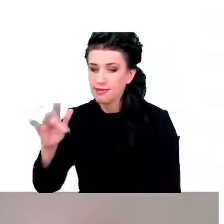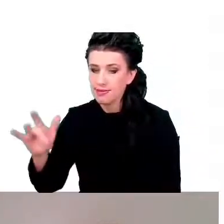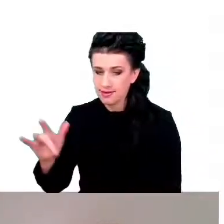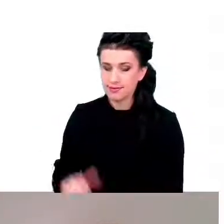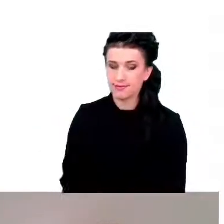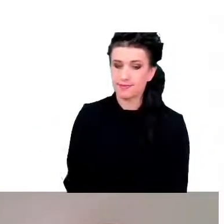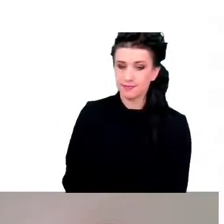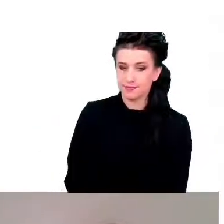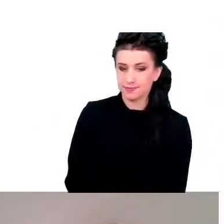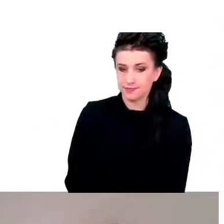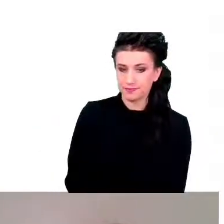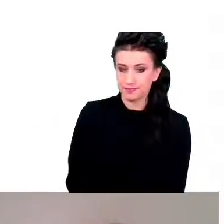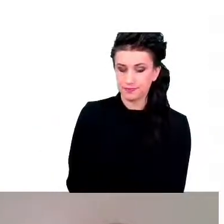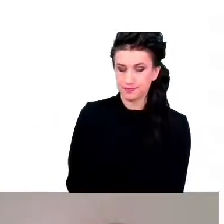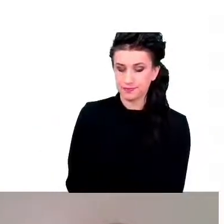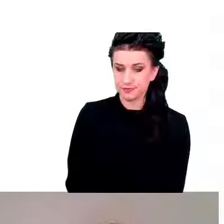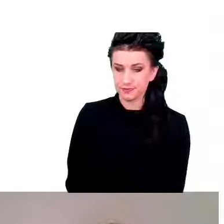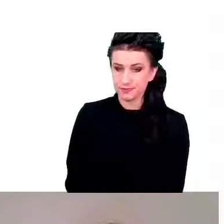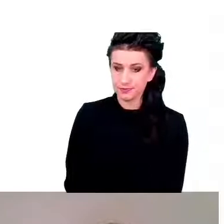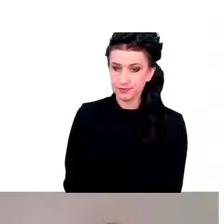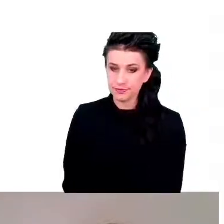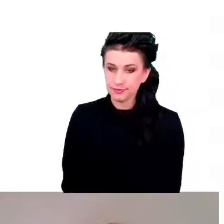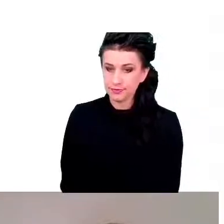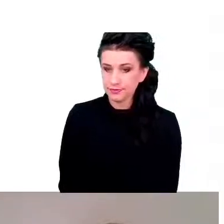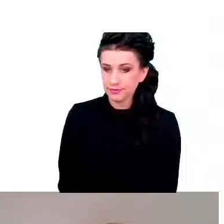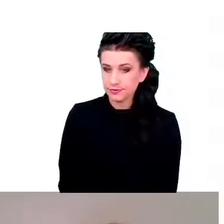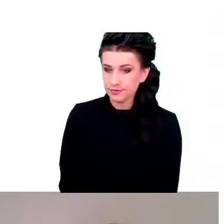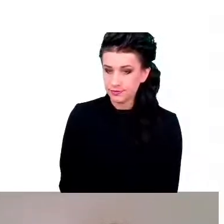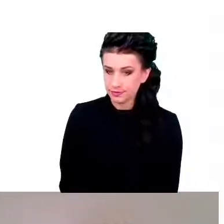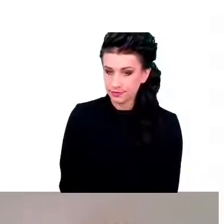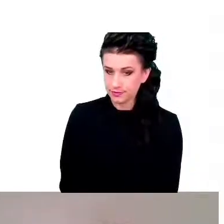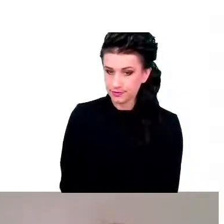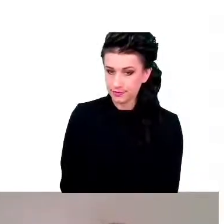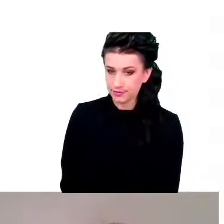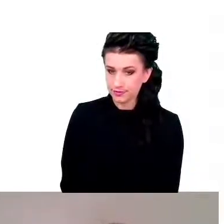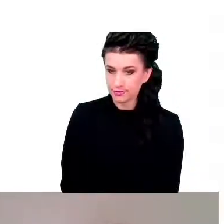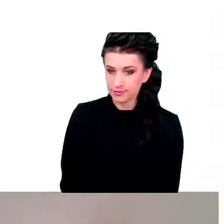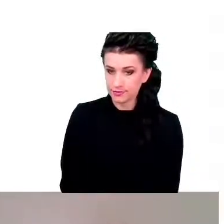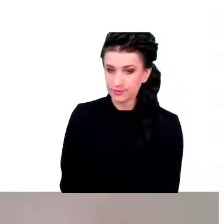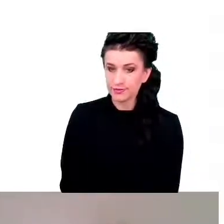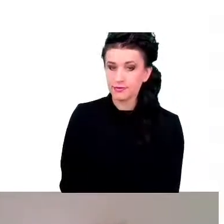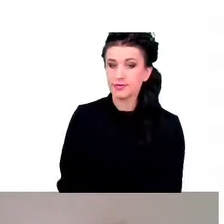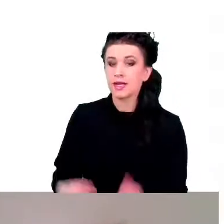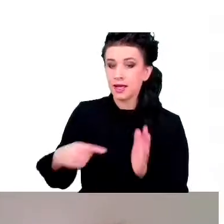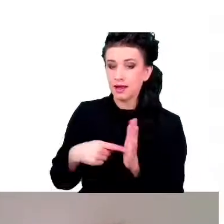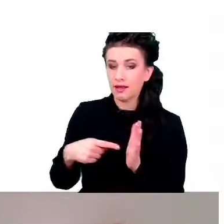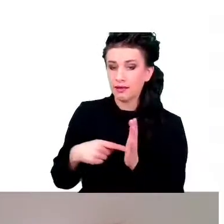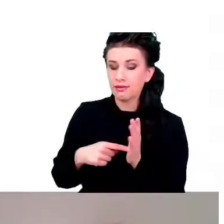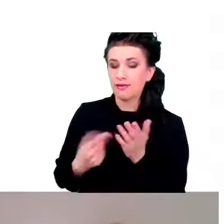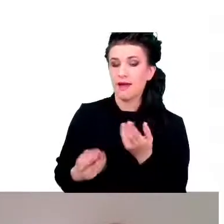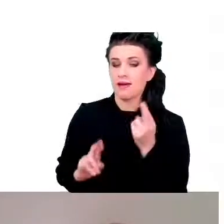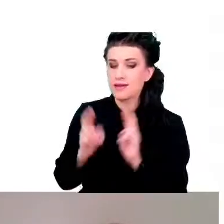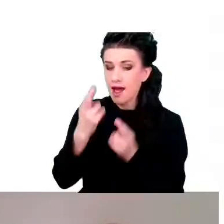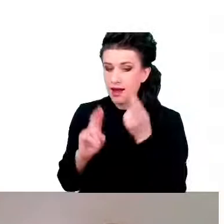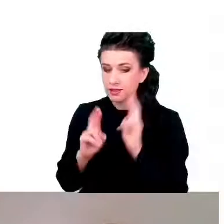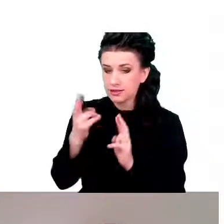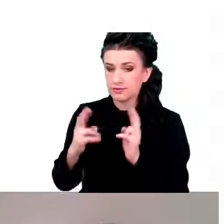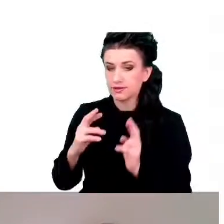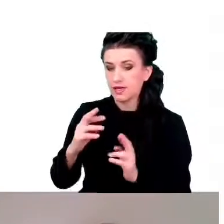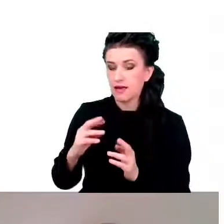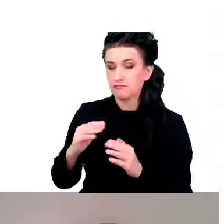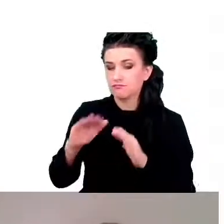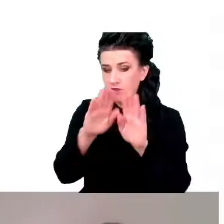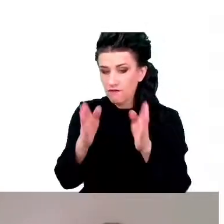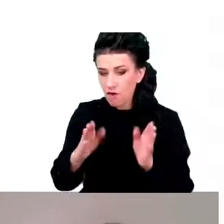reaktywne formy tlenu, nazwane też wolnymi rodnikami,